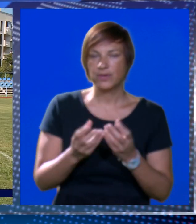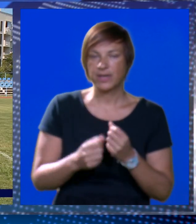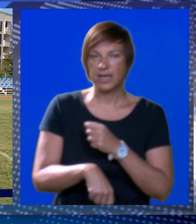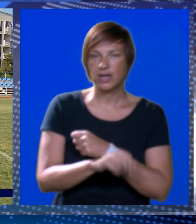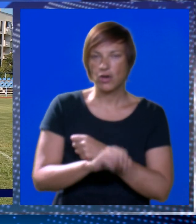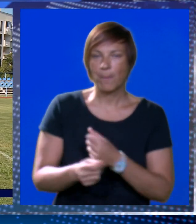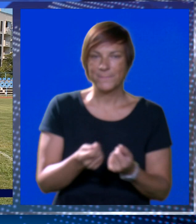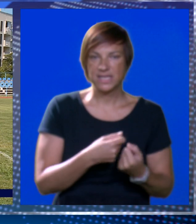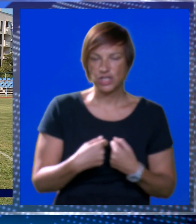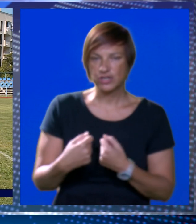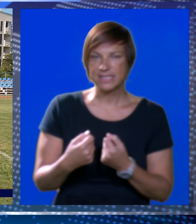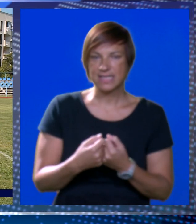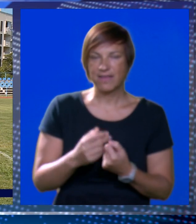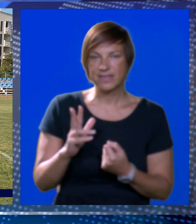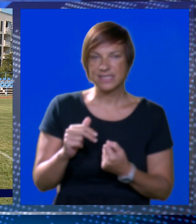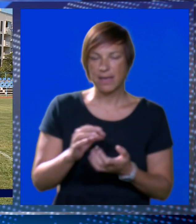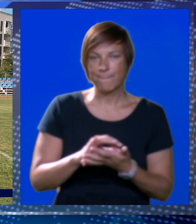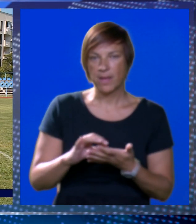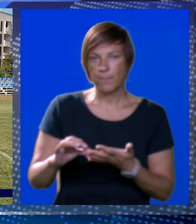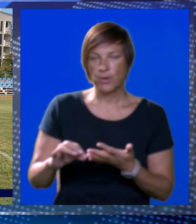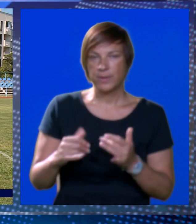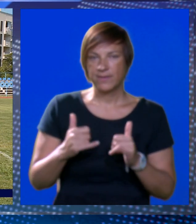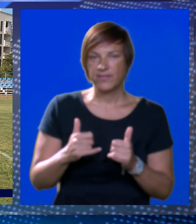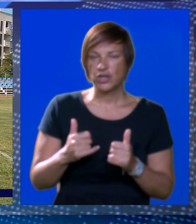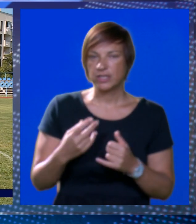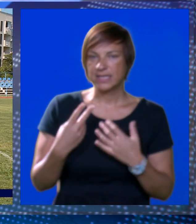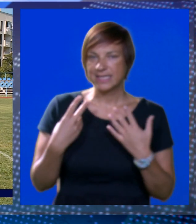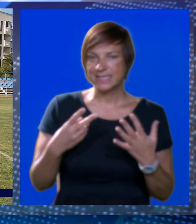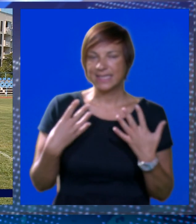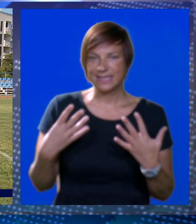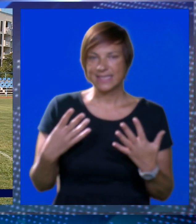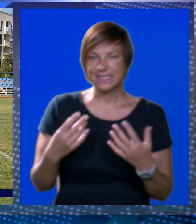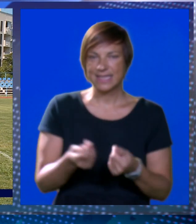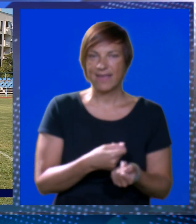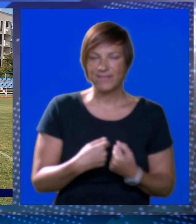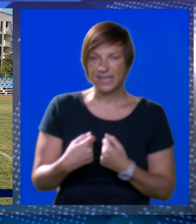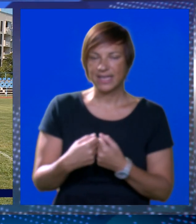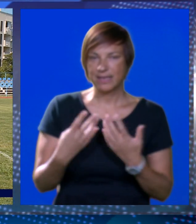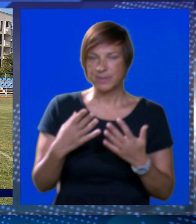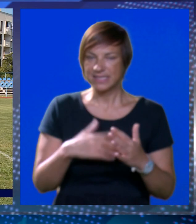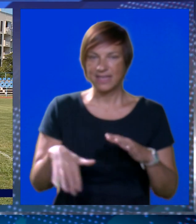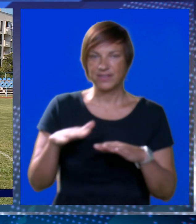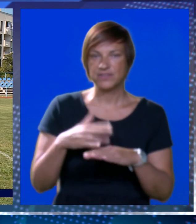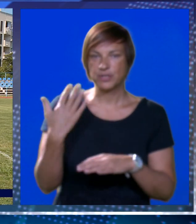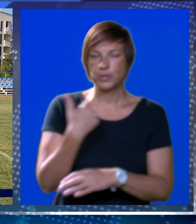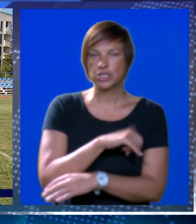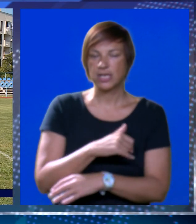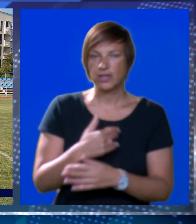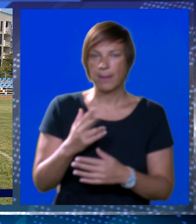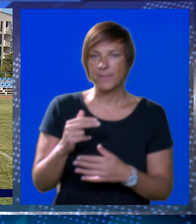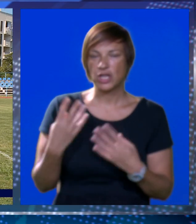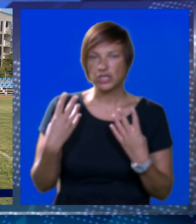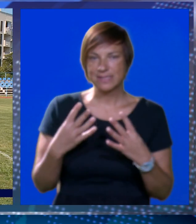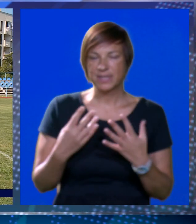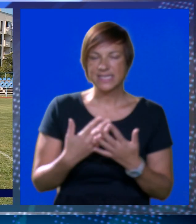okviru županijskog nogometnog saveza imamo prijavljeno ove godine 89 ekipa. To je za devet ekipa više nego Lani,